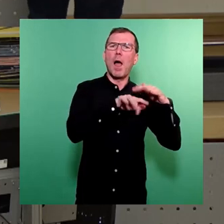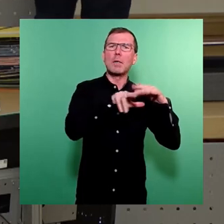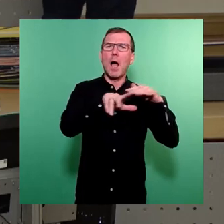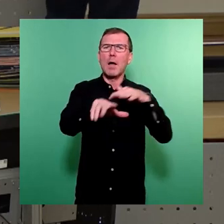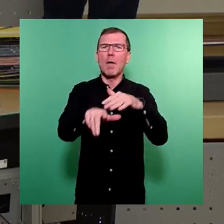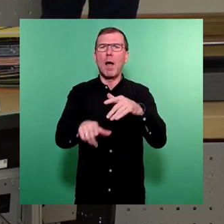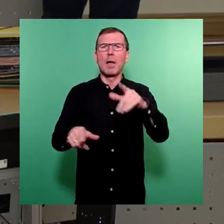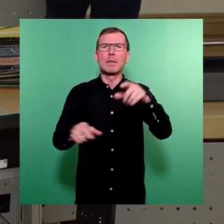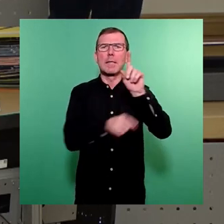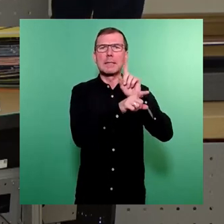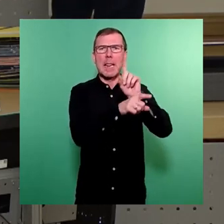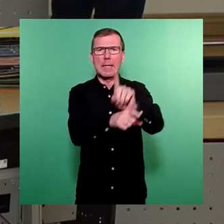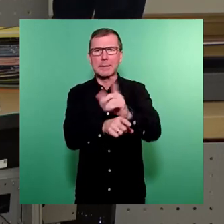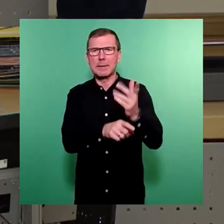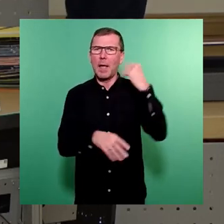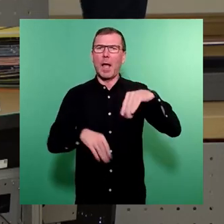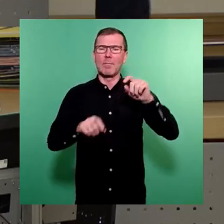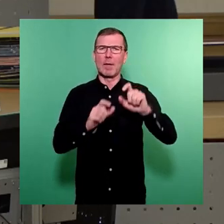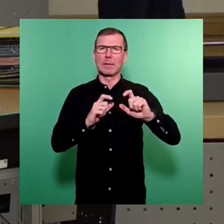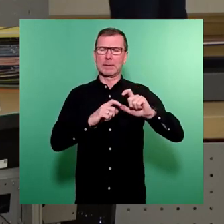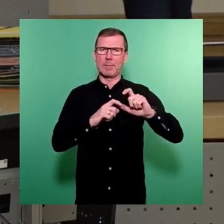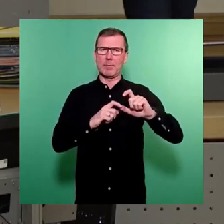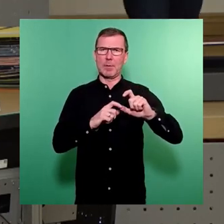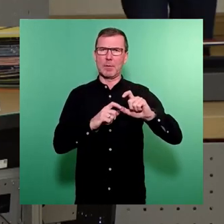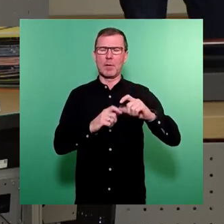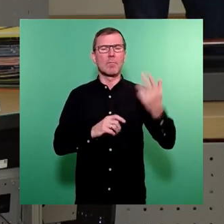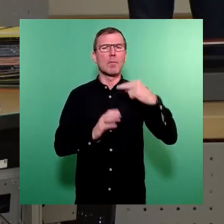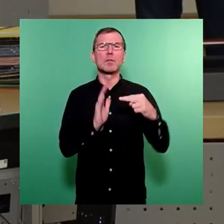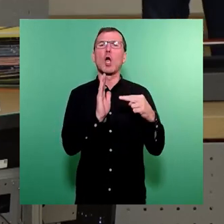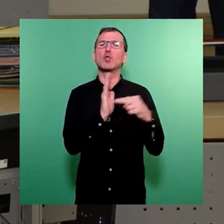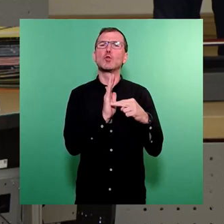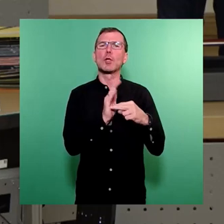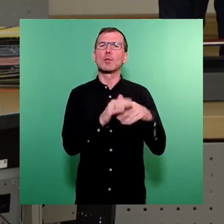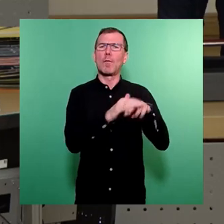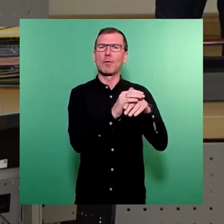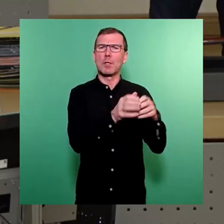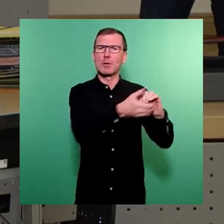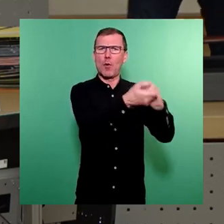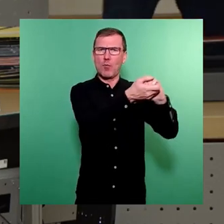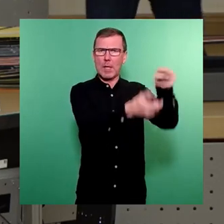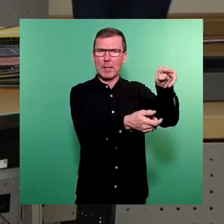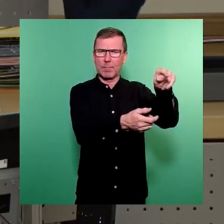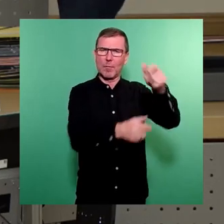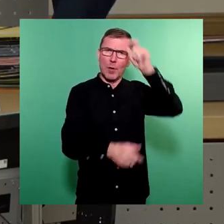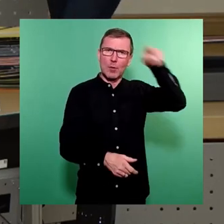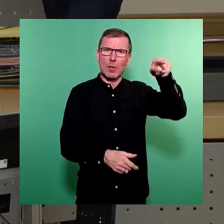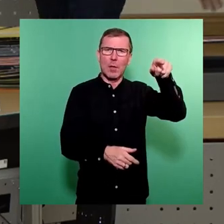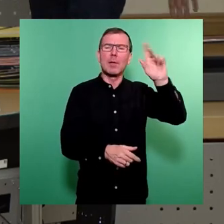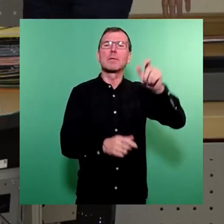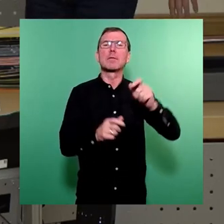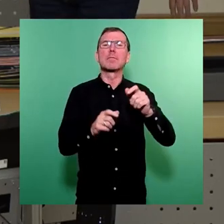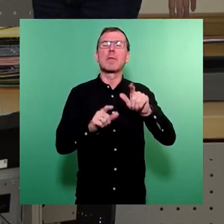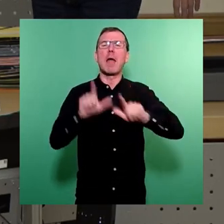hatte sich Anfang September ausgehend von einem syrischen Flüchtlingskollektiv in der Türkei eine Telegram-Gruppe gegründet,